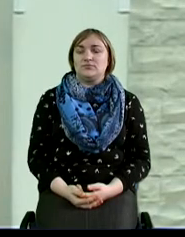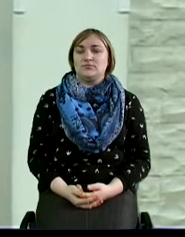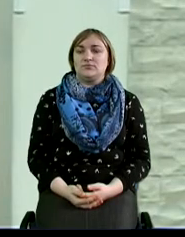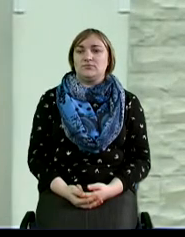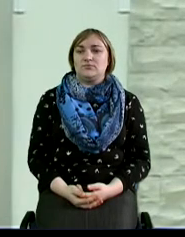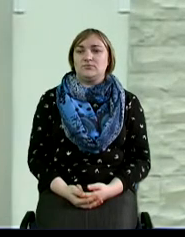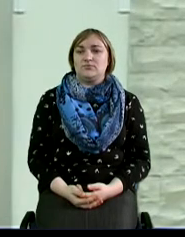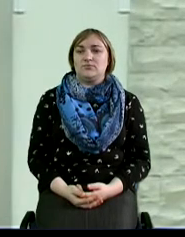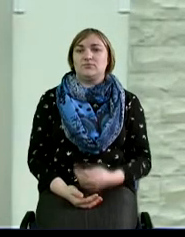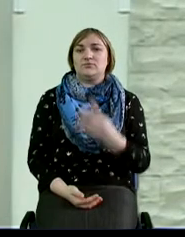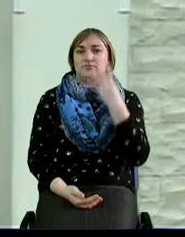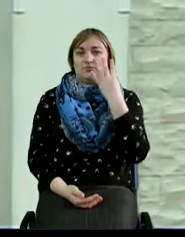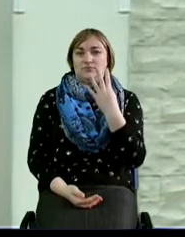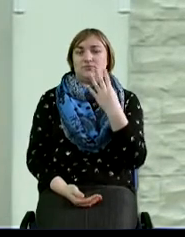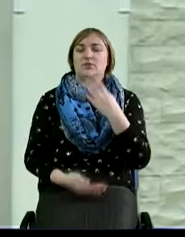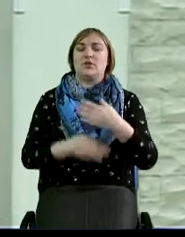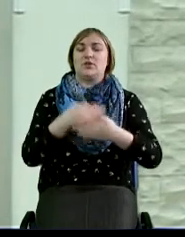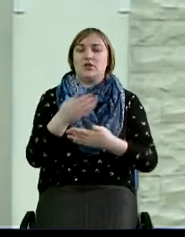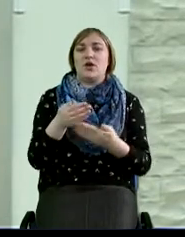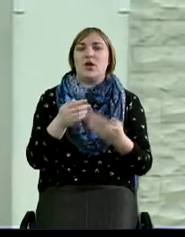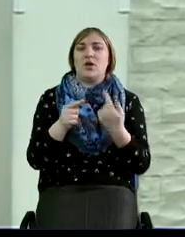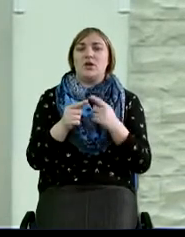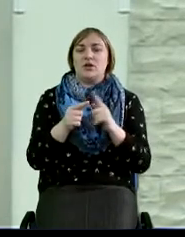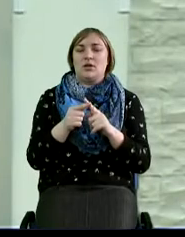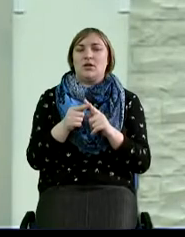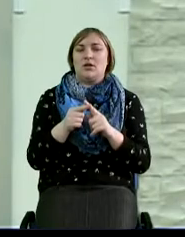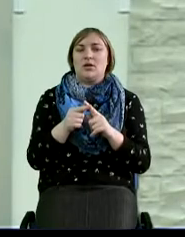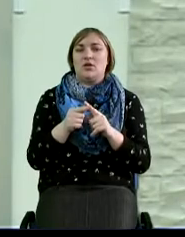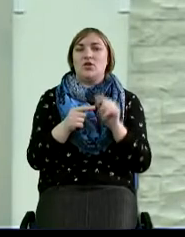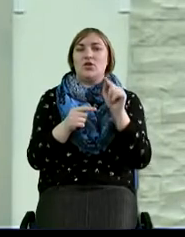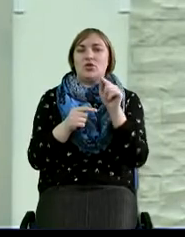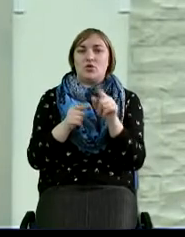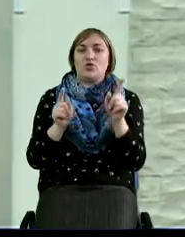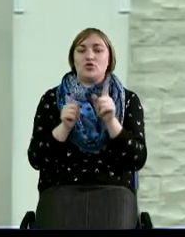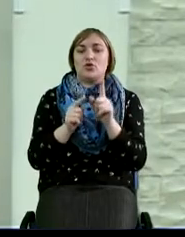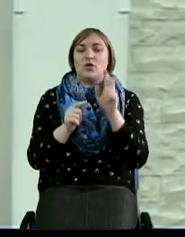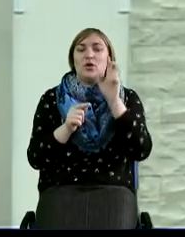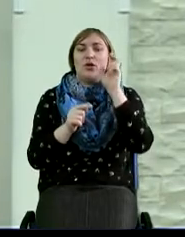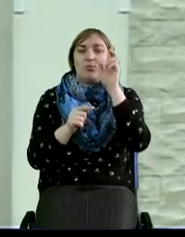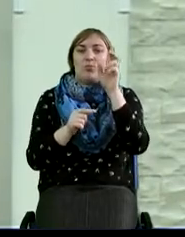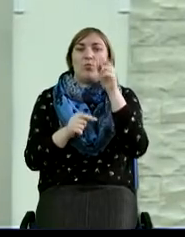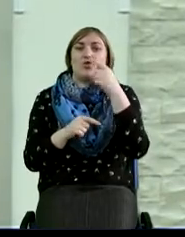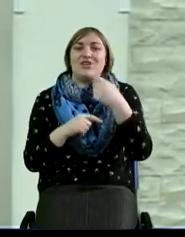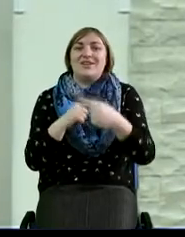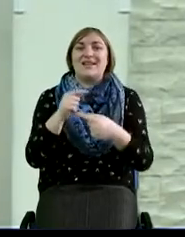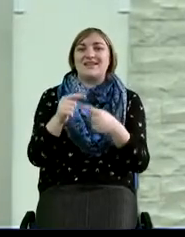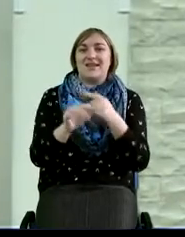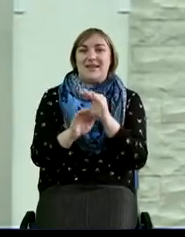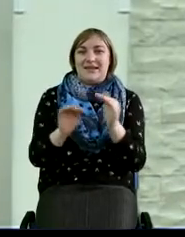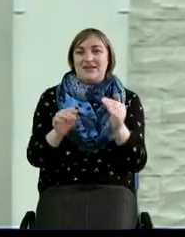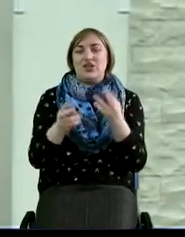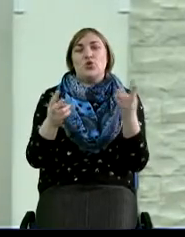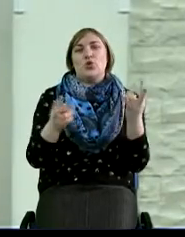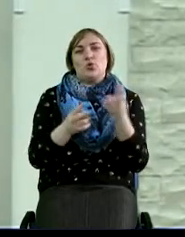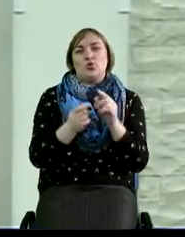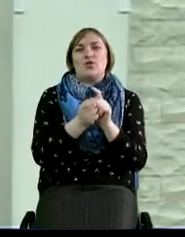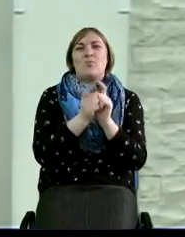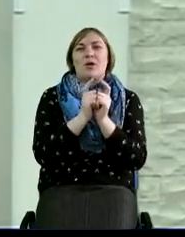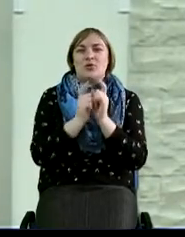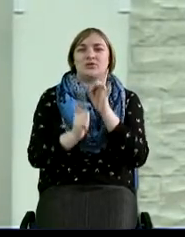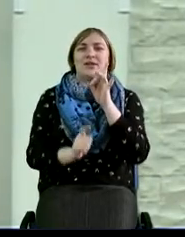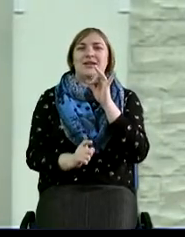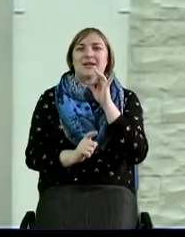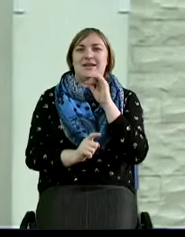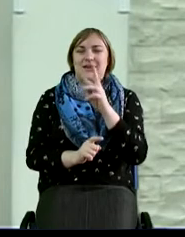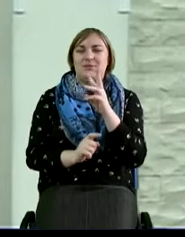который шаг мы должны сделать, это то, что за Божье наследие необходимо бороться. Римлянам, 8 глава,